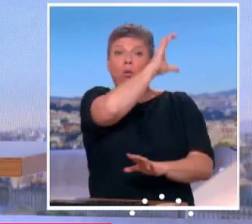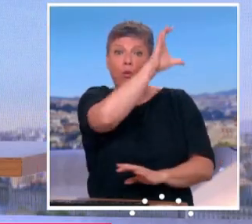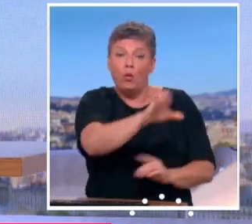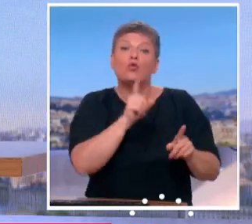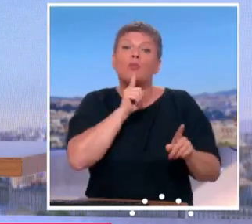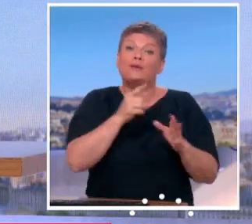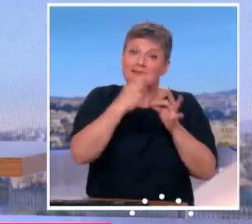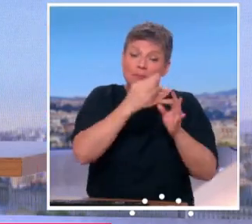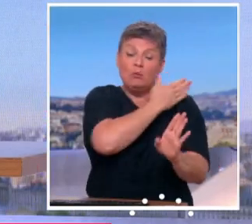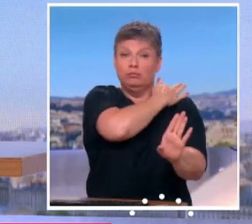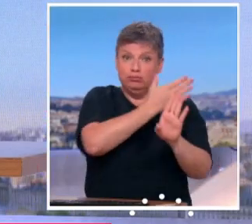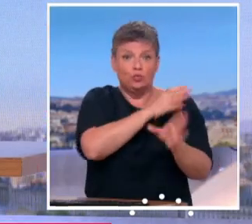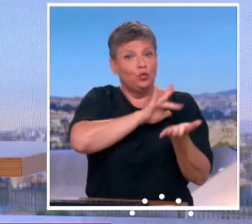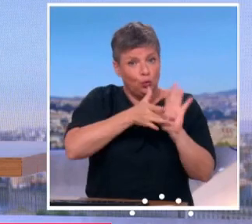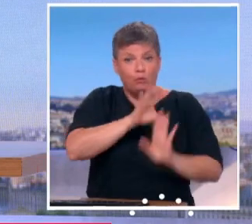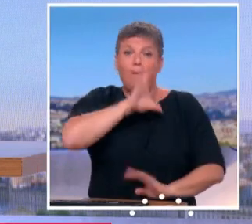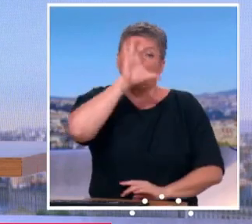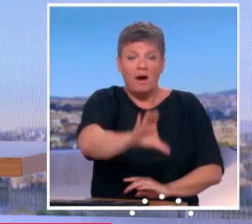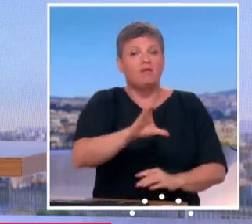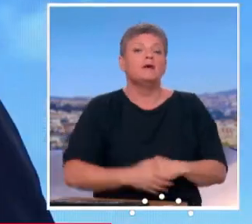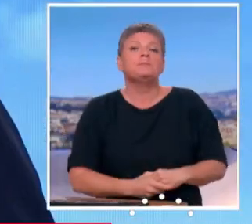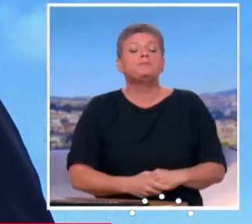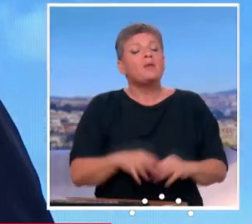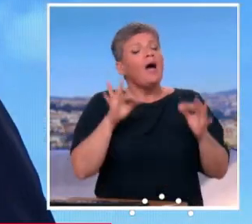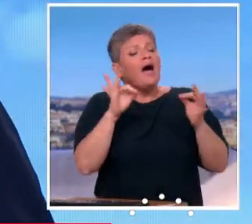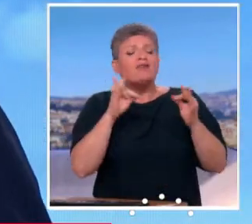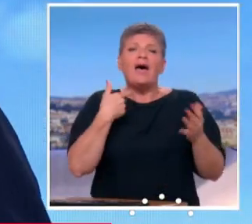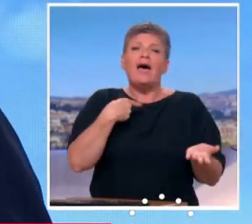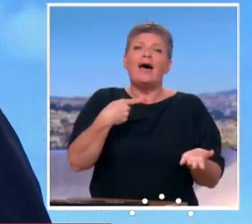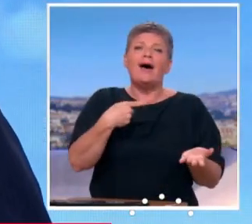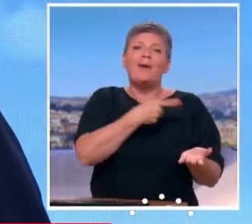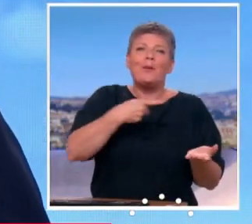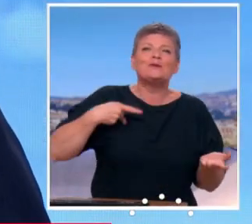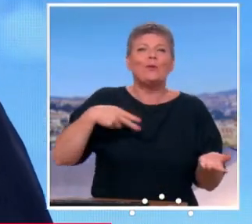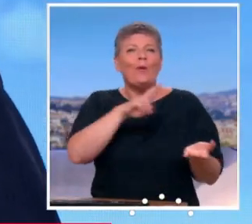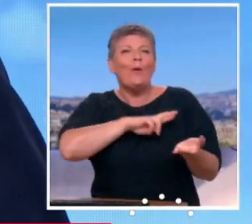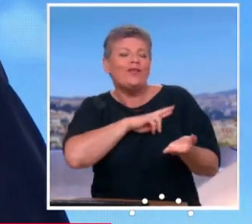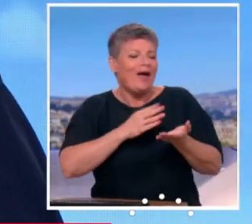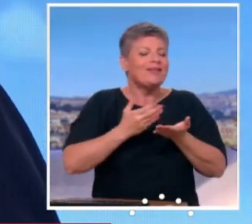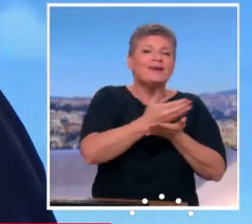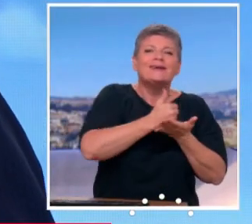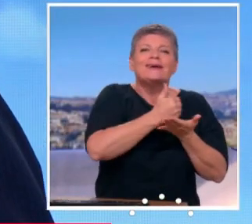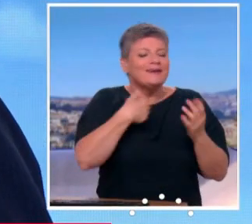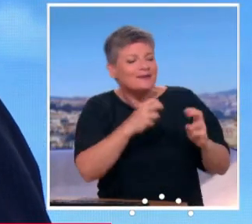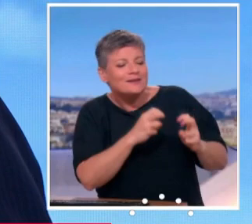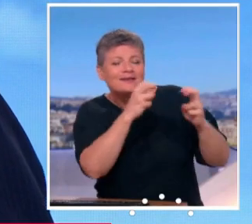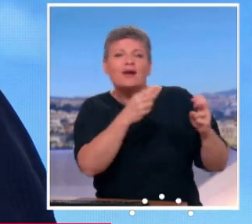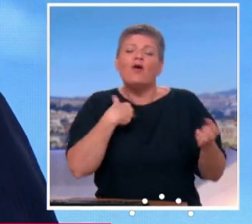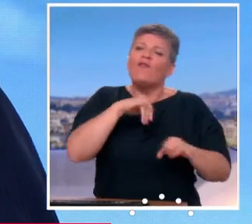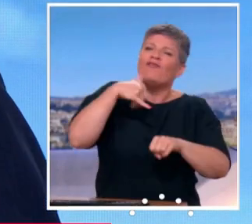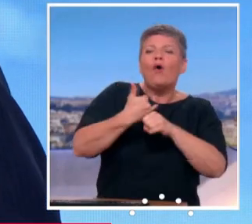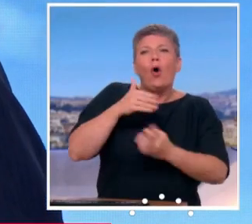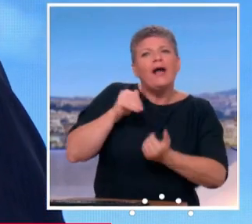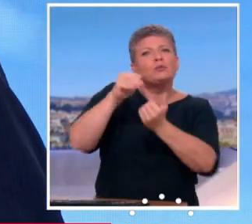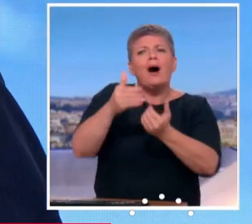Dussot, est-ce que vous reconnaissez que sur cette question de la revalorisation, vous n'avez pas donné de faux espoirs ? Vous aviez parlé de 1 200 euros bruts,